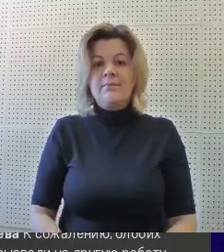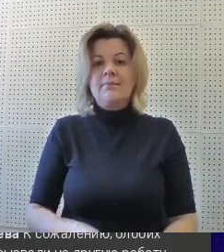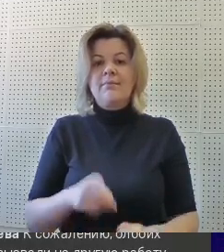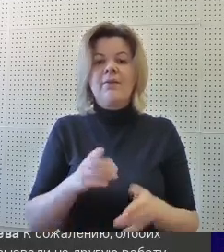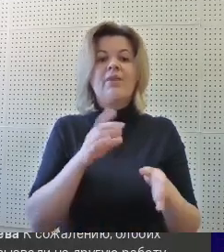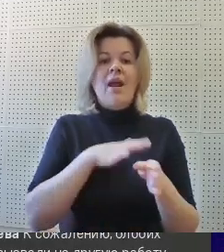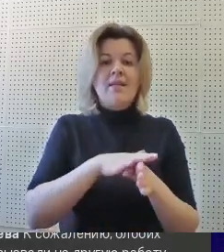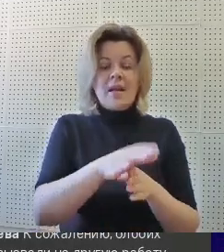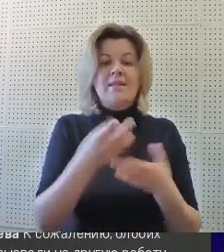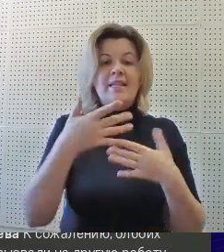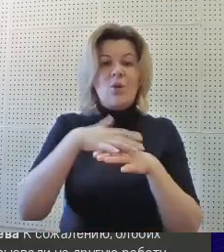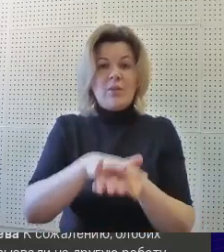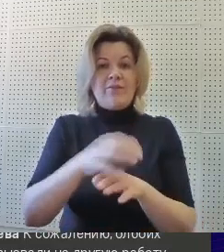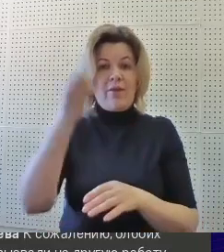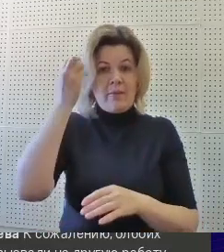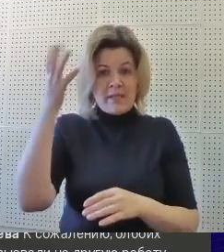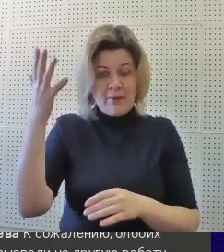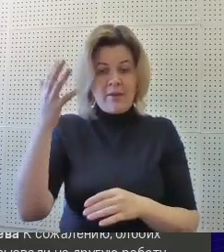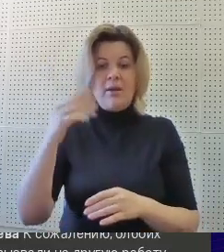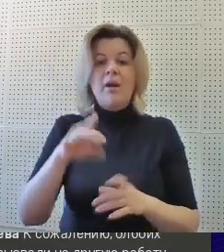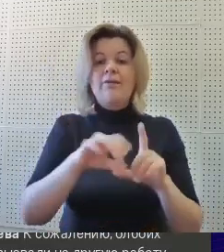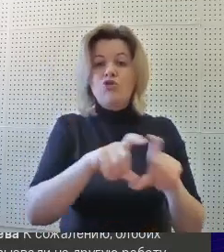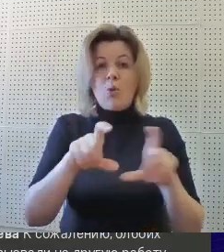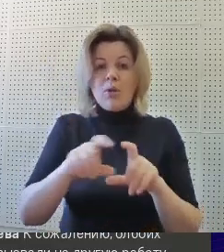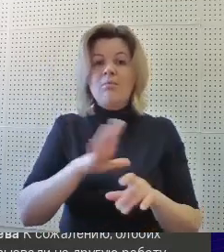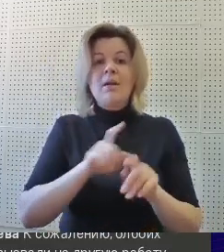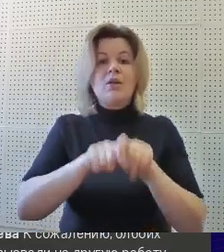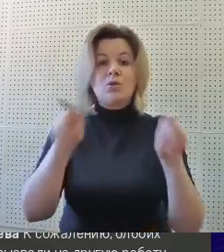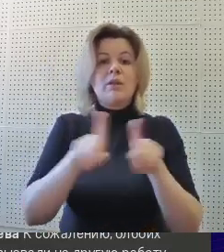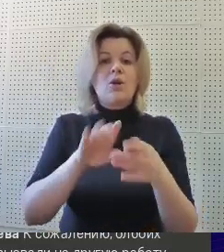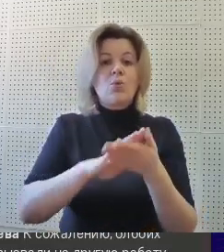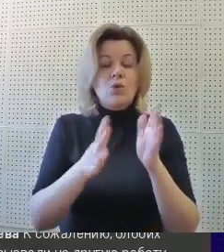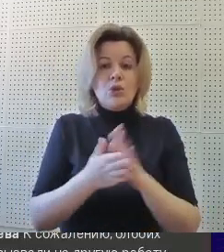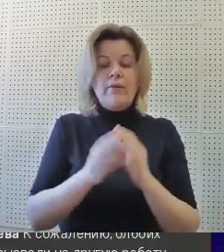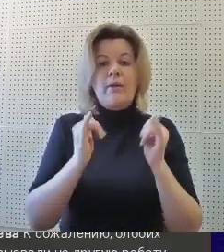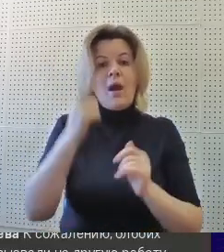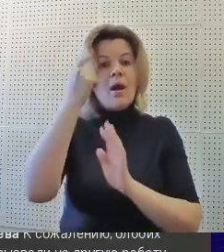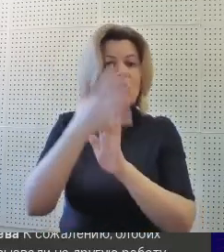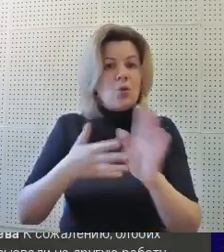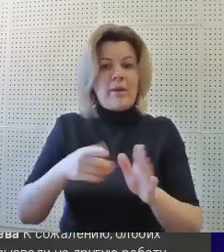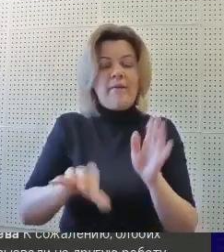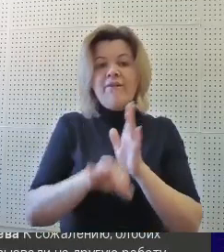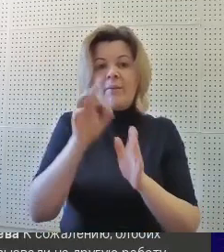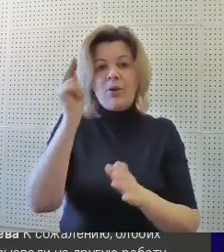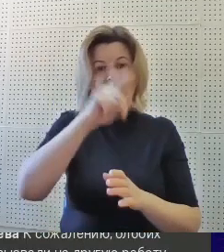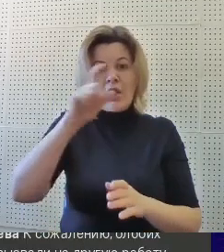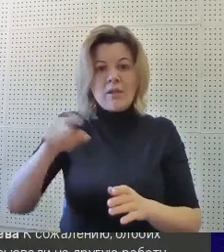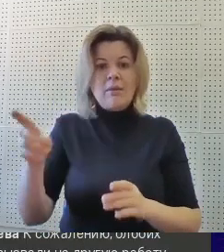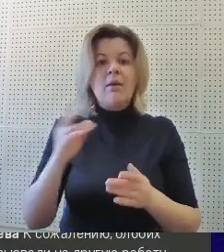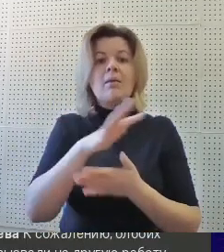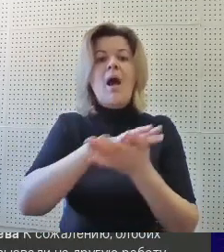В рамках реализации инклюзивного образования в школах были созданы также условия для осознанного выбора